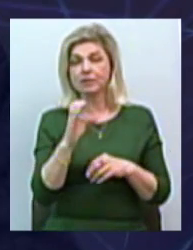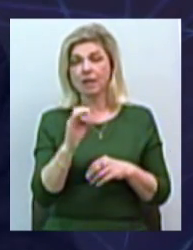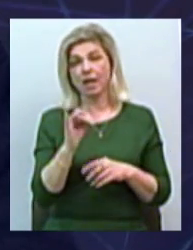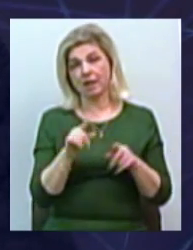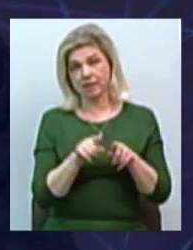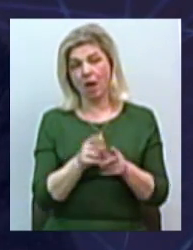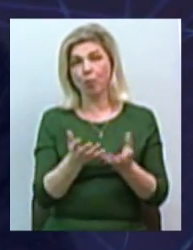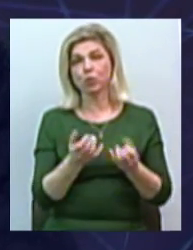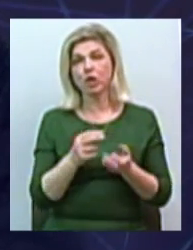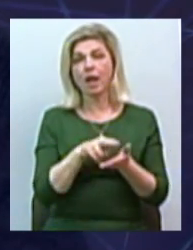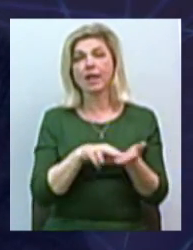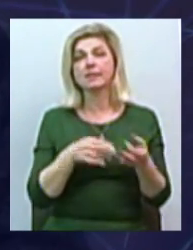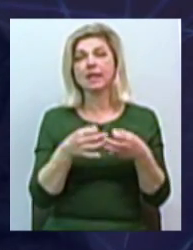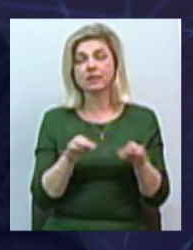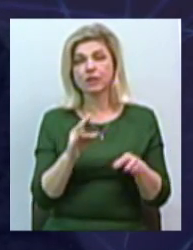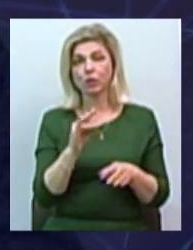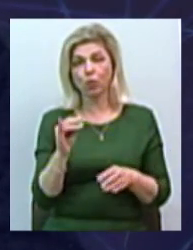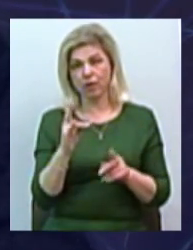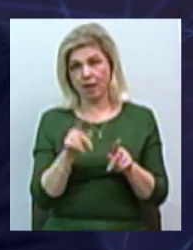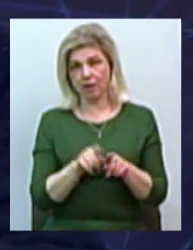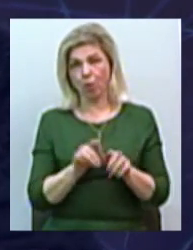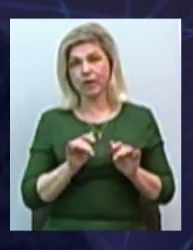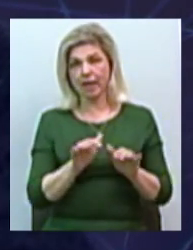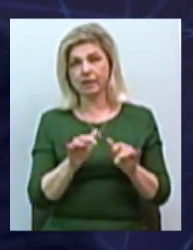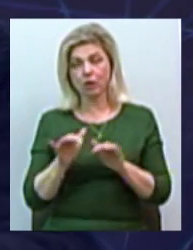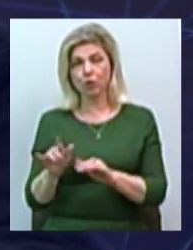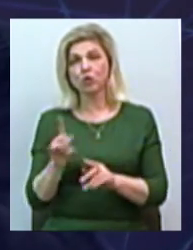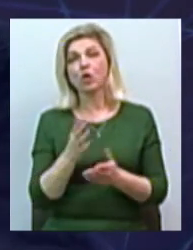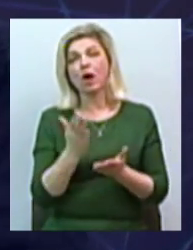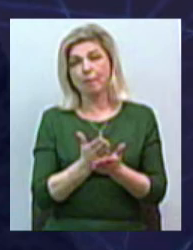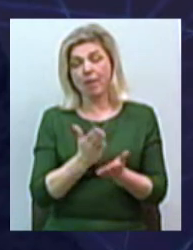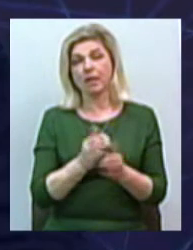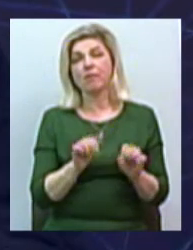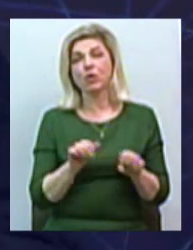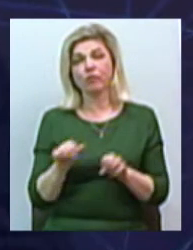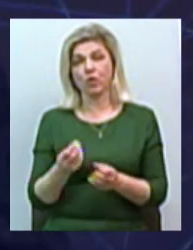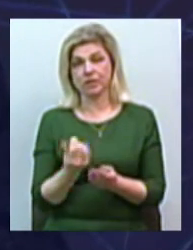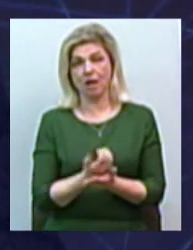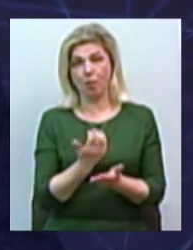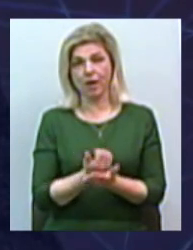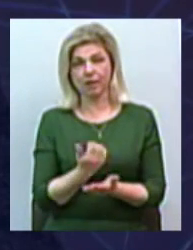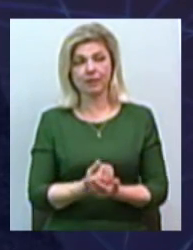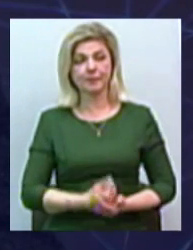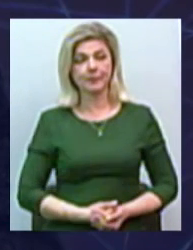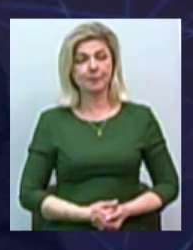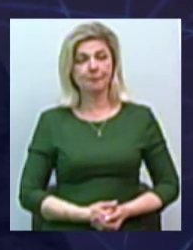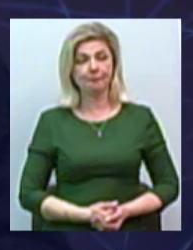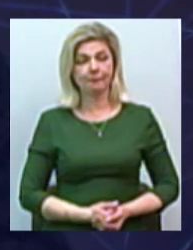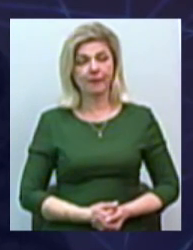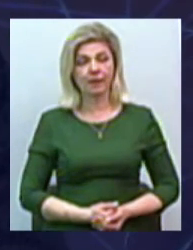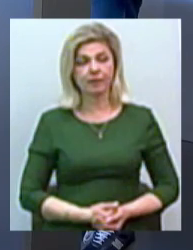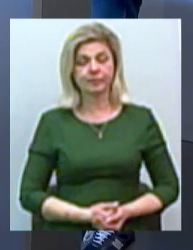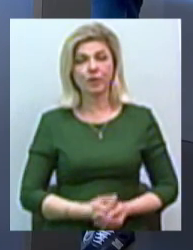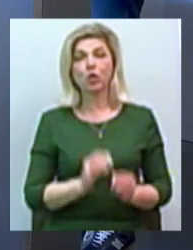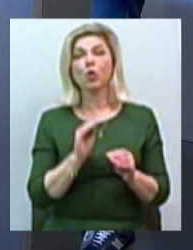получає лицензію на вот таку діяльність. – Щоб мати можливість заробляти? – Так, щоб мати можливість заробляти. мати можливість заробляти. допомогу.